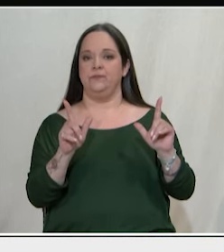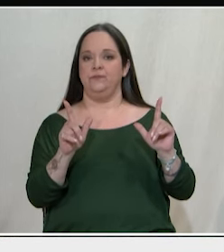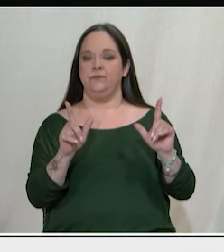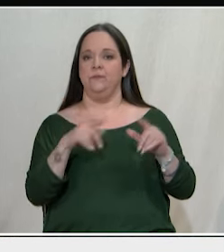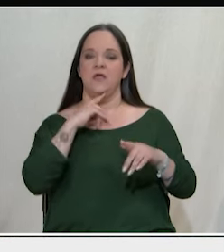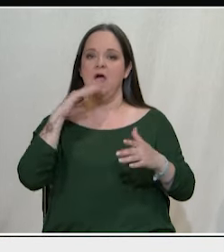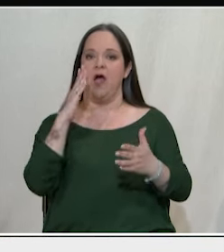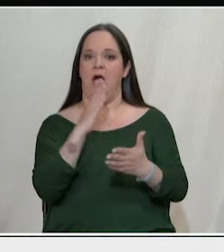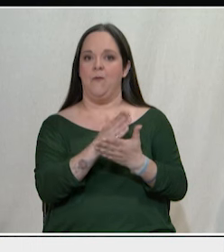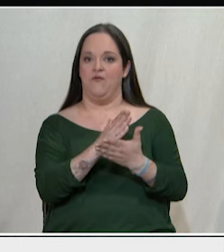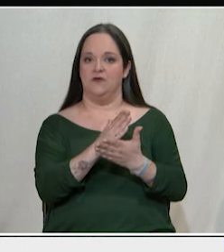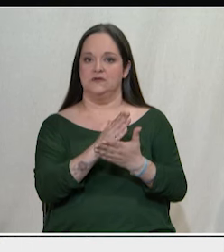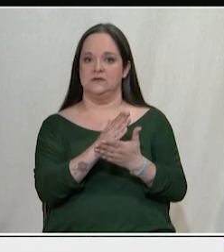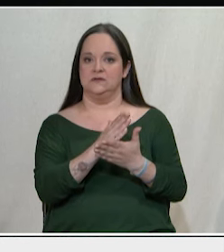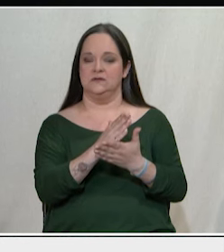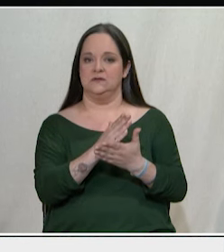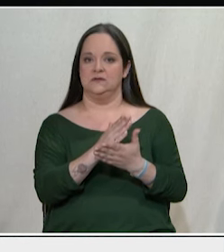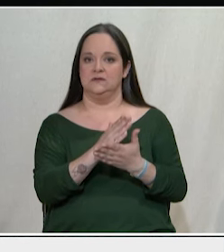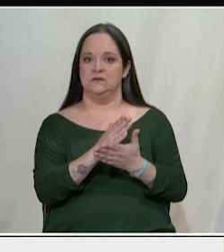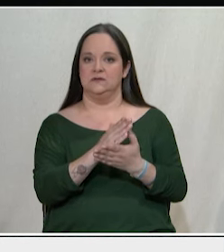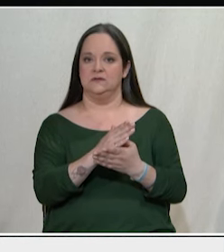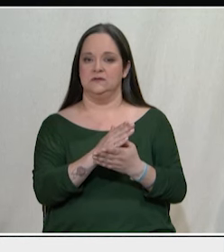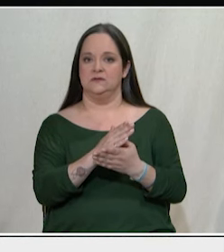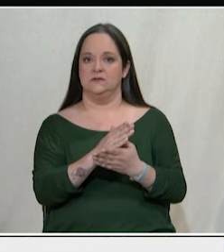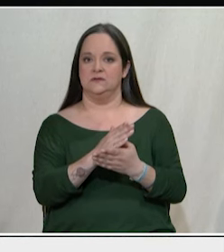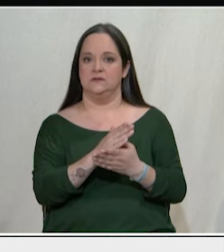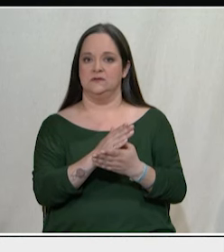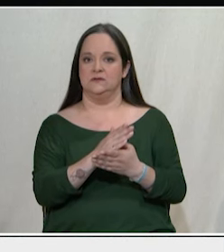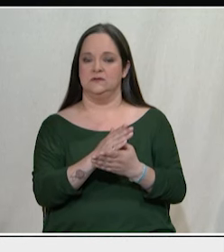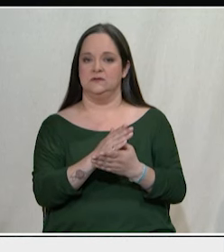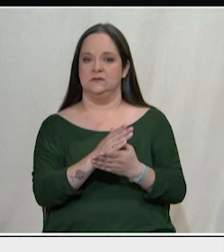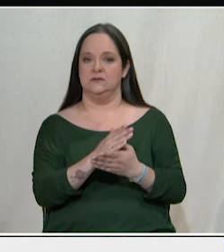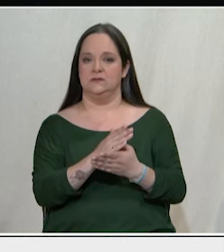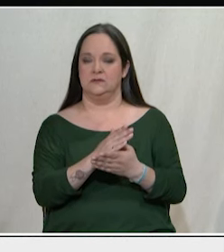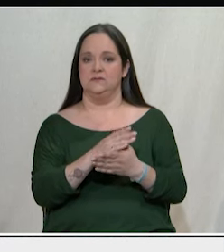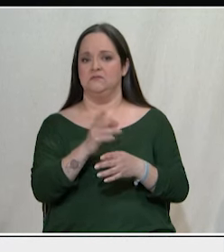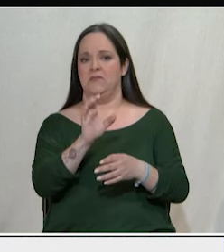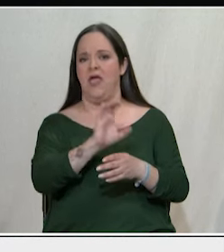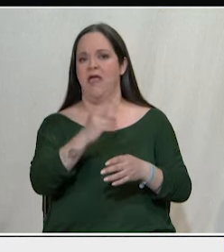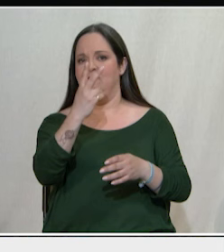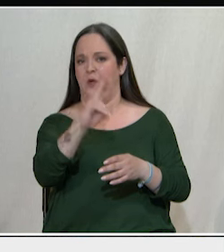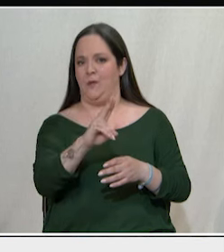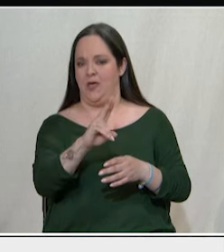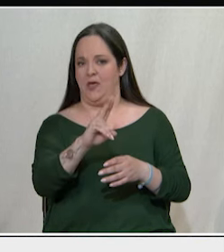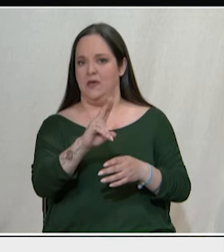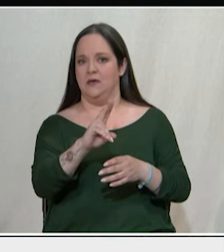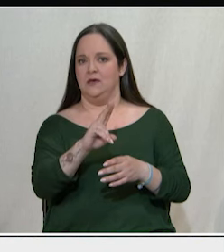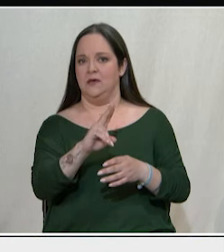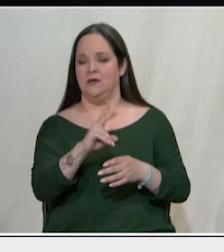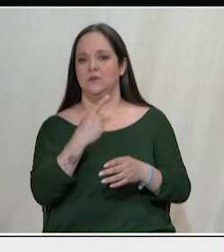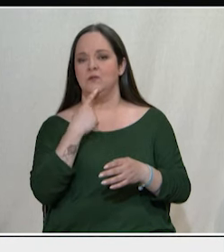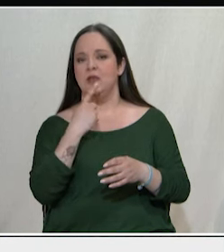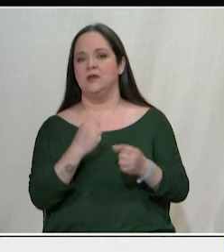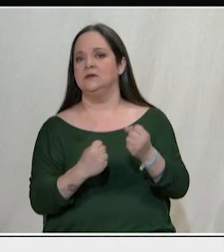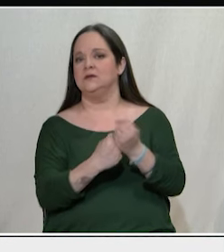απόφαση να απελαθούν οι Ευρωπαίοι μάλιστα στην ιδιότητά τους που εξέφρασαν την αλληλεγγύη τους